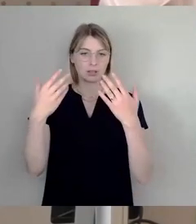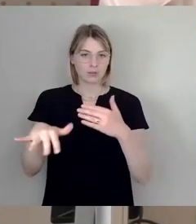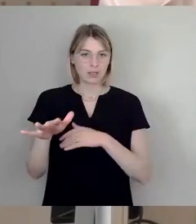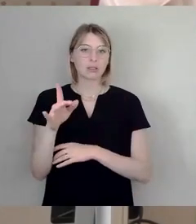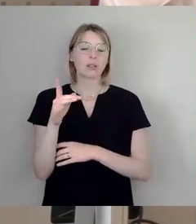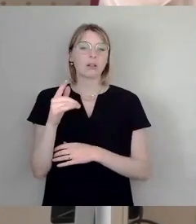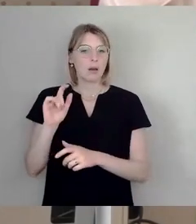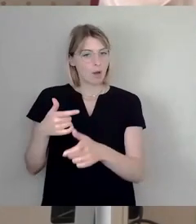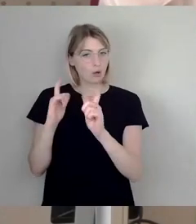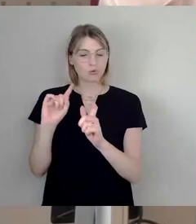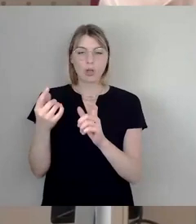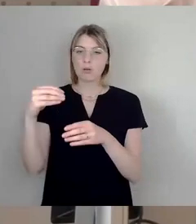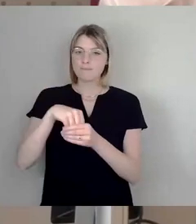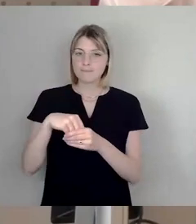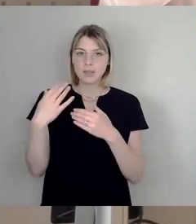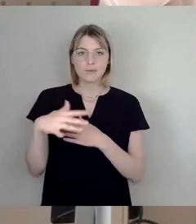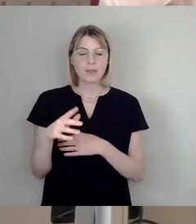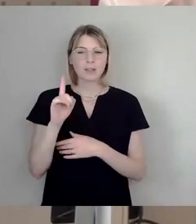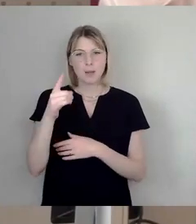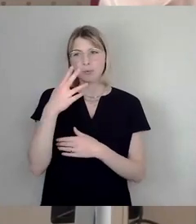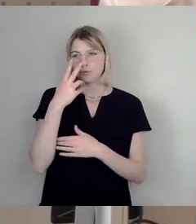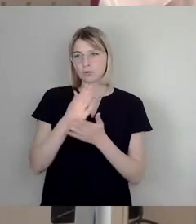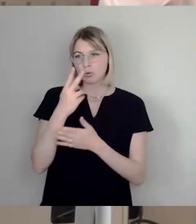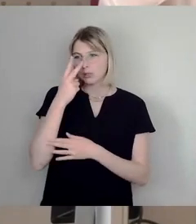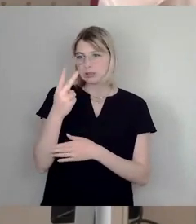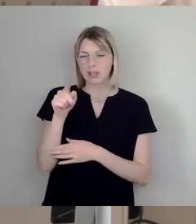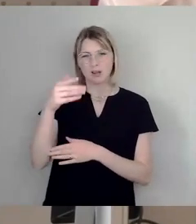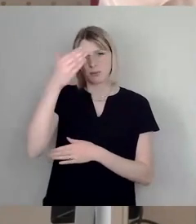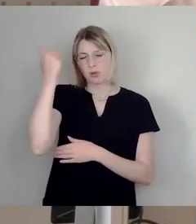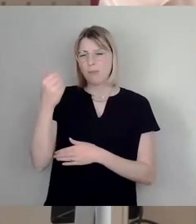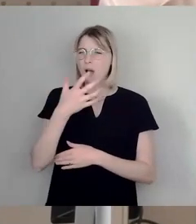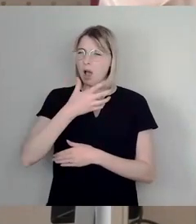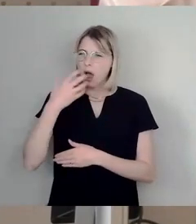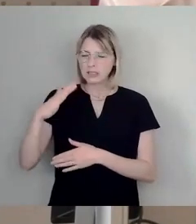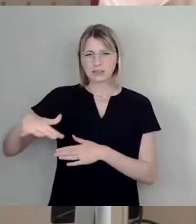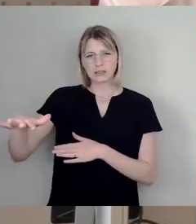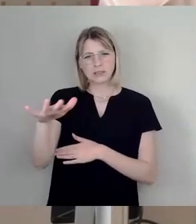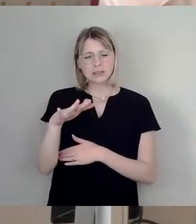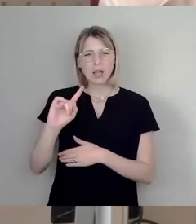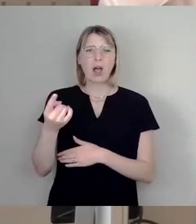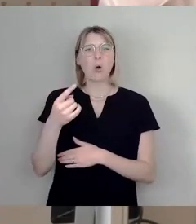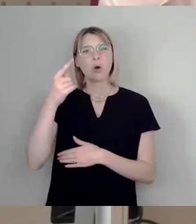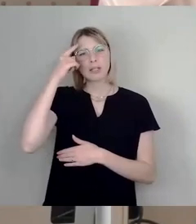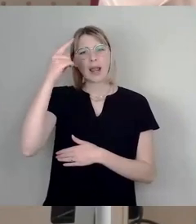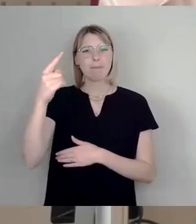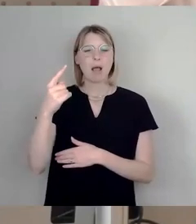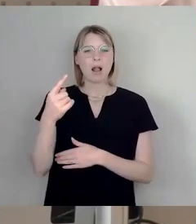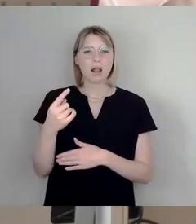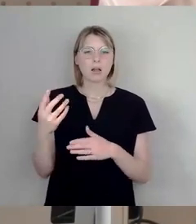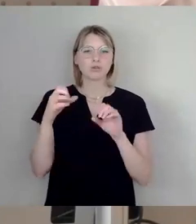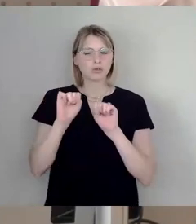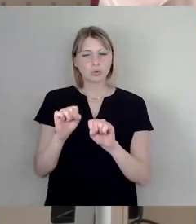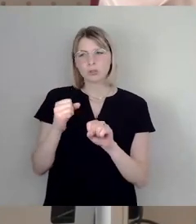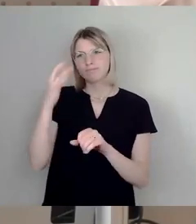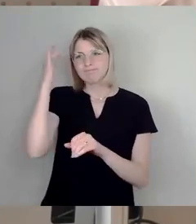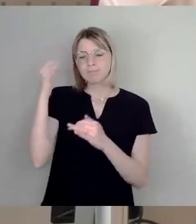Sommern es sehr heiß wird auf diesem Platz. Wir haben dann mit dem Denkmalschutz gesprochen, weil man auch versucht, um den Altmarkt mehr Baumreihen einzupflanzen.